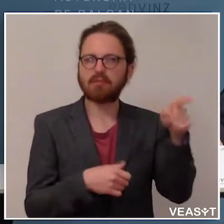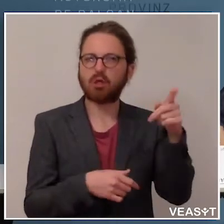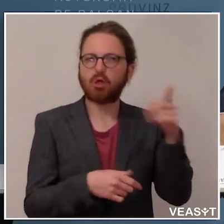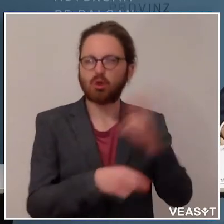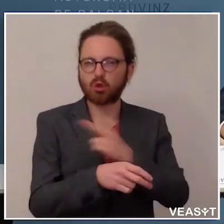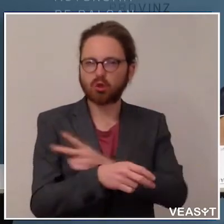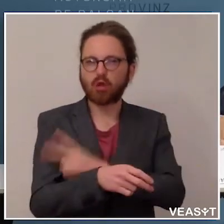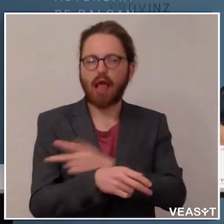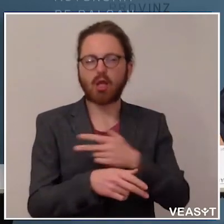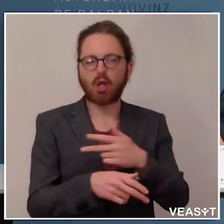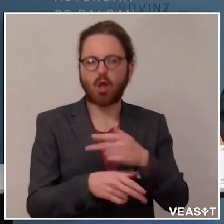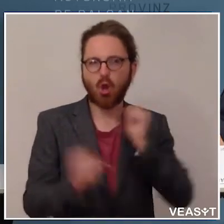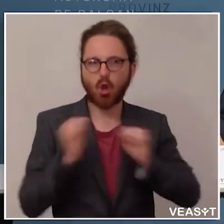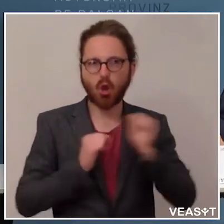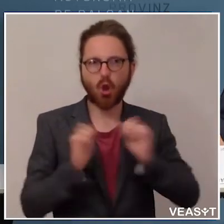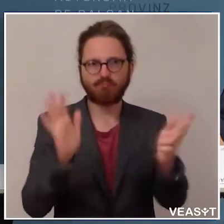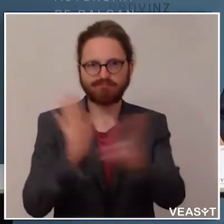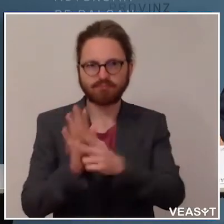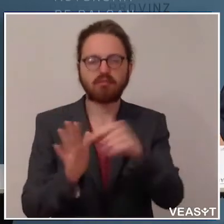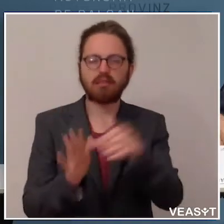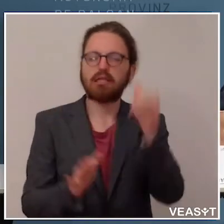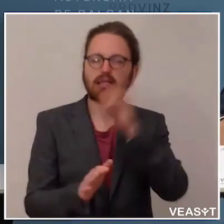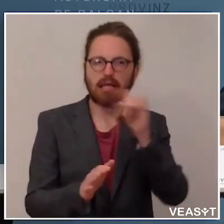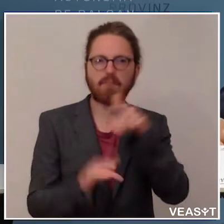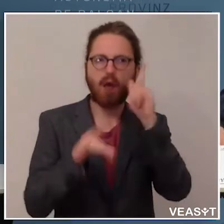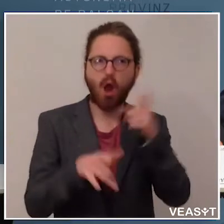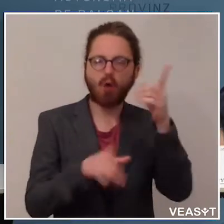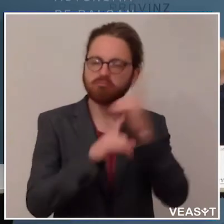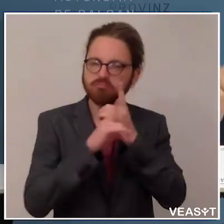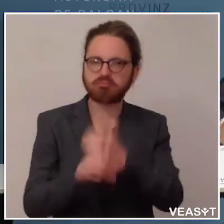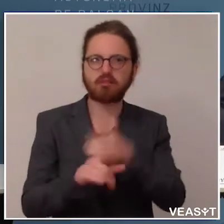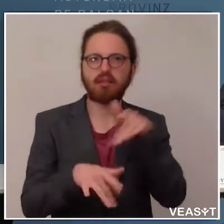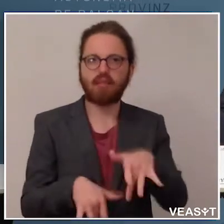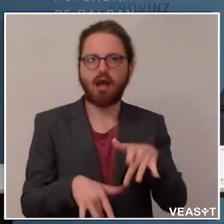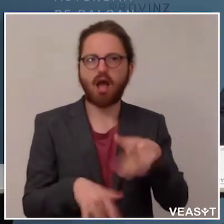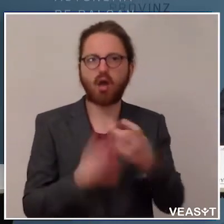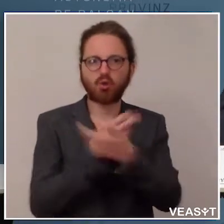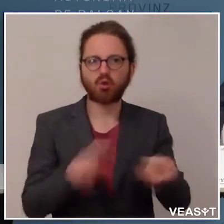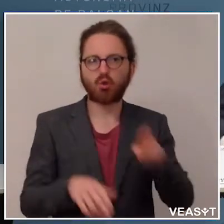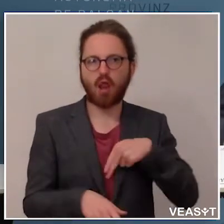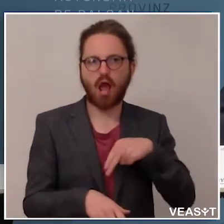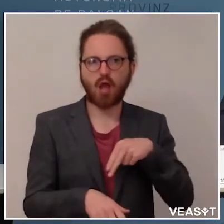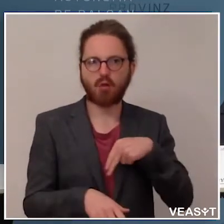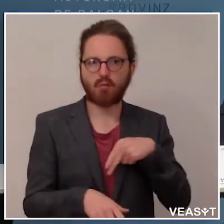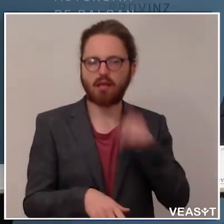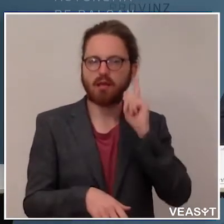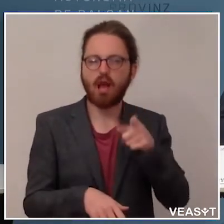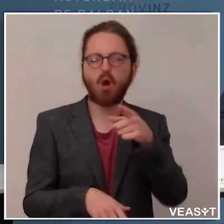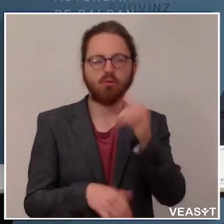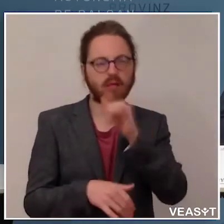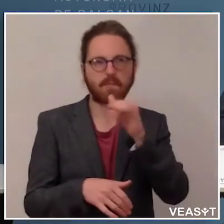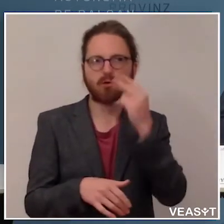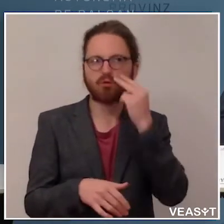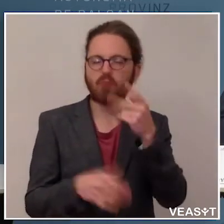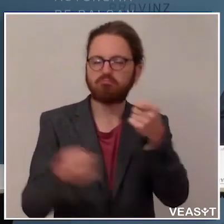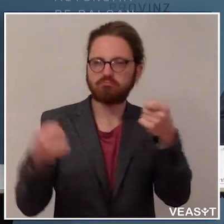vorgesehen hat, den Verweis auf Südtirols Autonomie, wo man gesagt hat, in Südtirol wenden sich diese Notdekrete natürlich im Einklang mit den